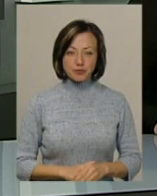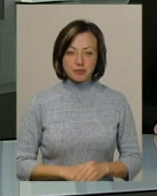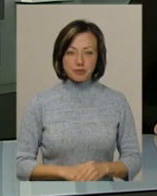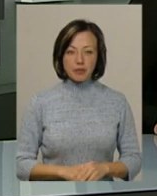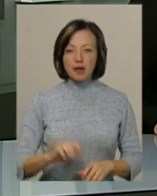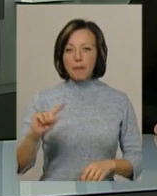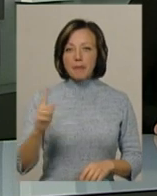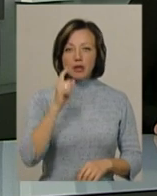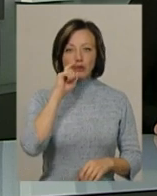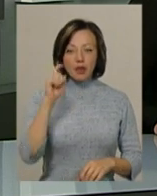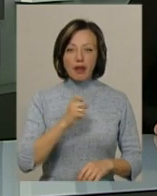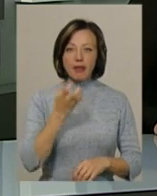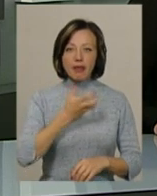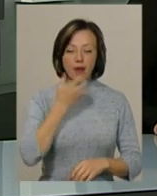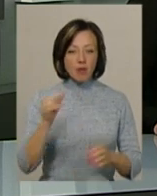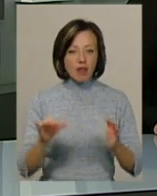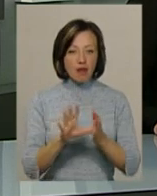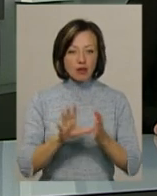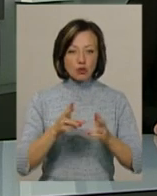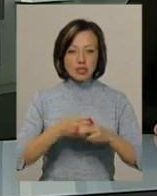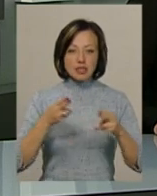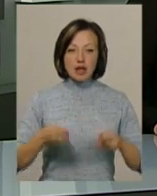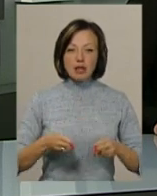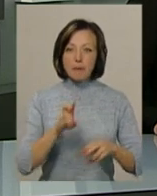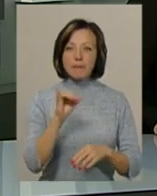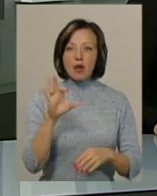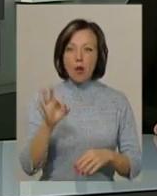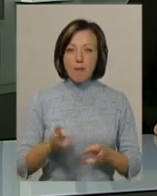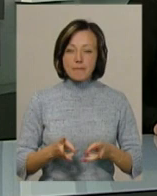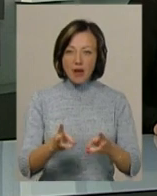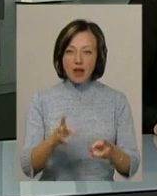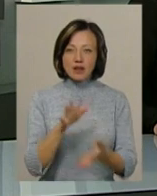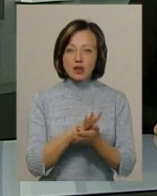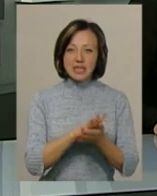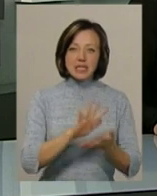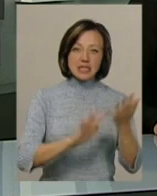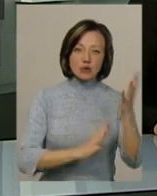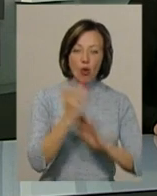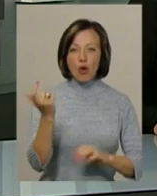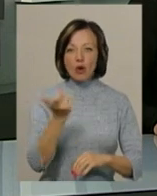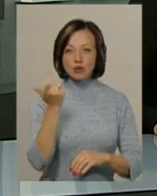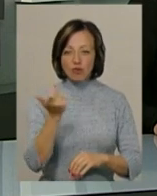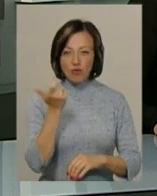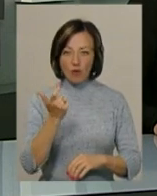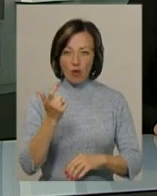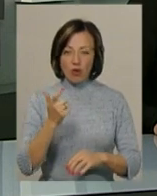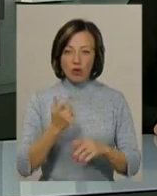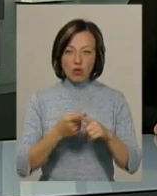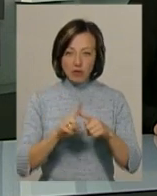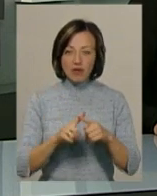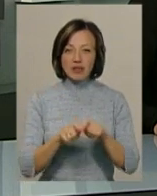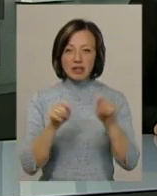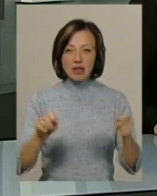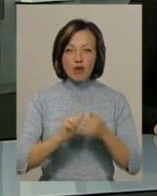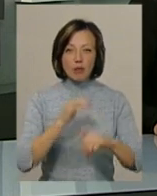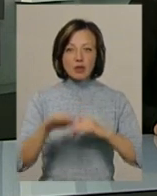Першу в Україні теплоелектростанцію на біопаливі з відходів сільського та лісового господарства відкрили у Кам'янці-Подільському. Така